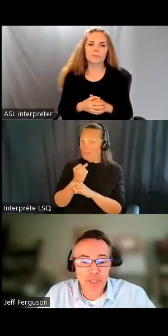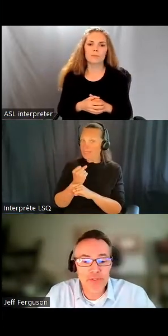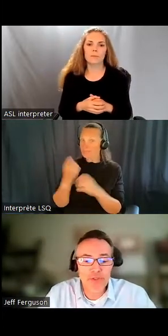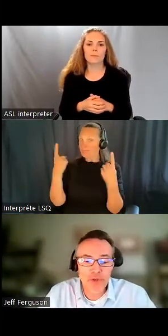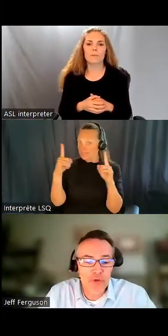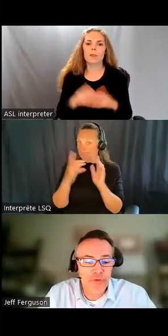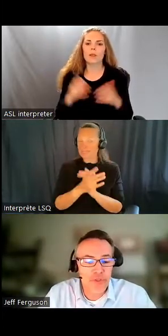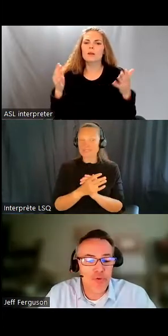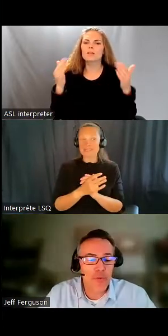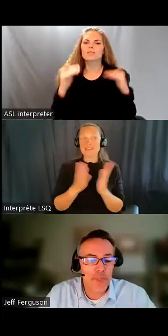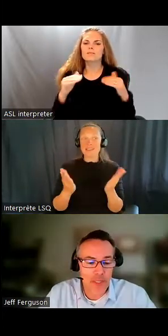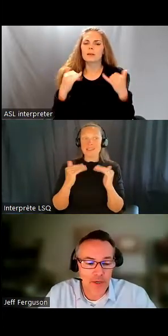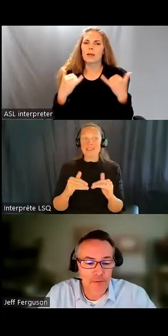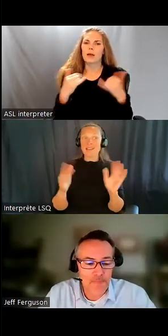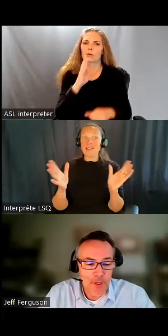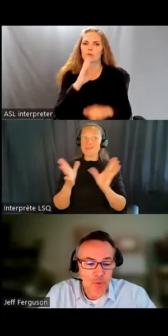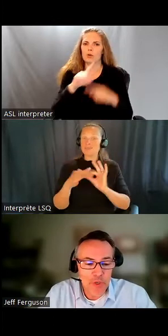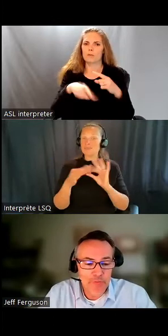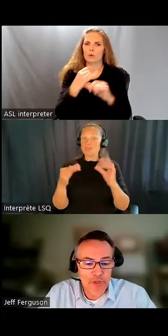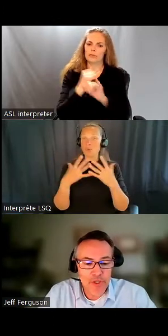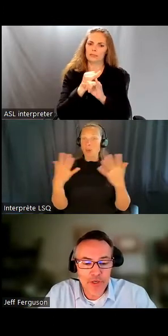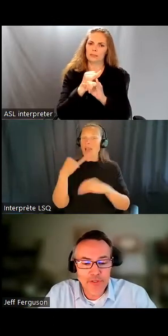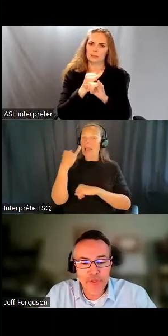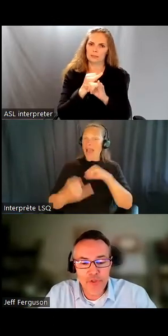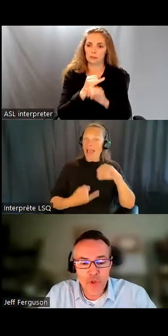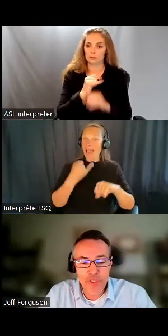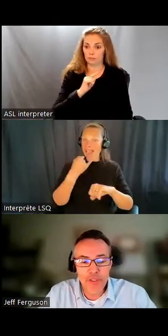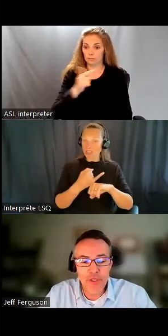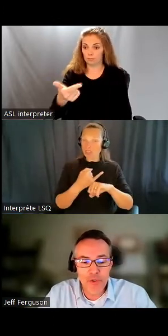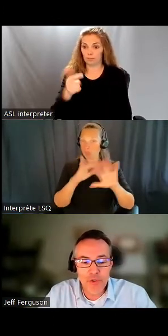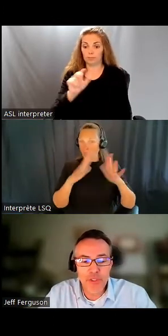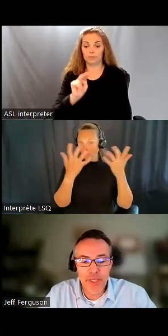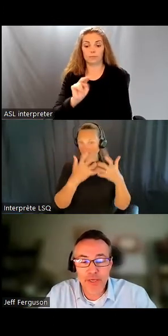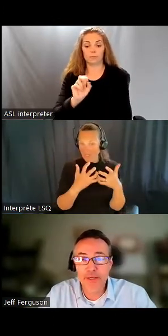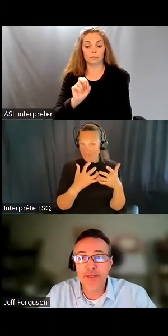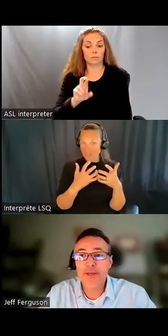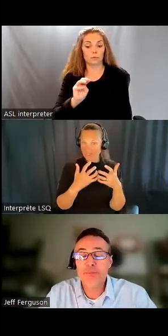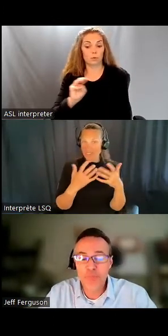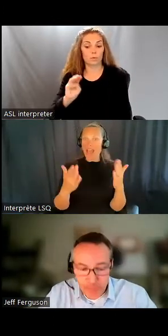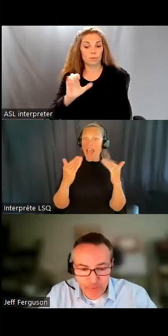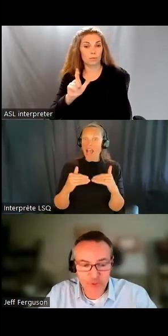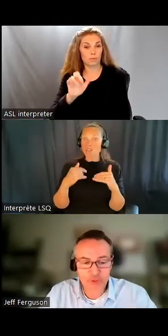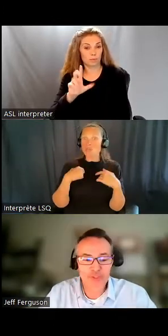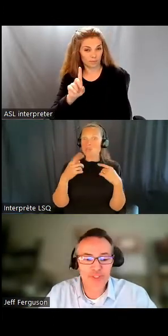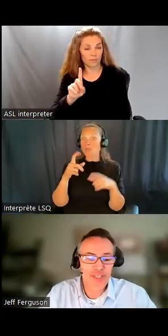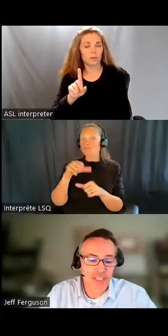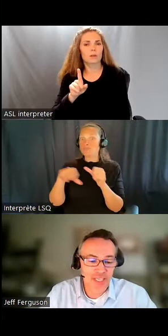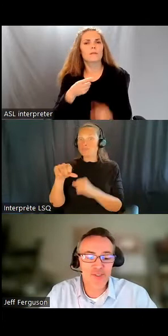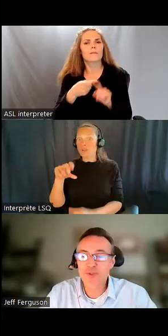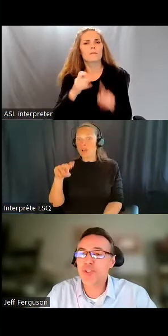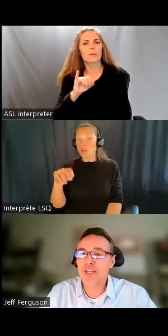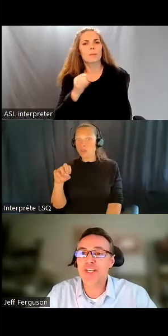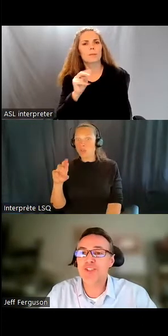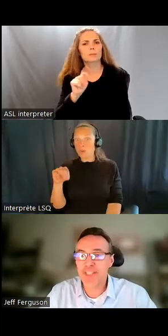Nous allons un peu parler de l'institutionnalisation. Je vais passer la parole à Norma Cloud, qui est un des coprésidents du groupe de travail